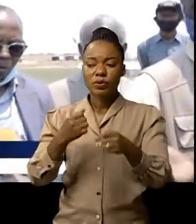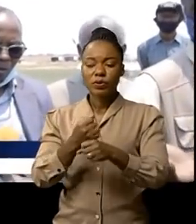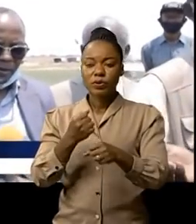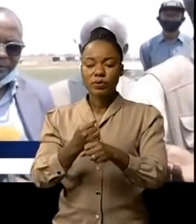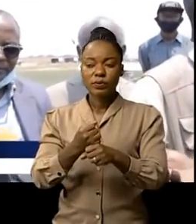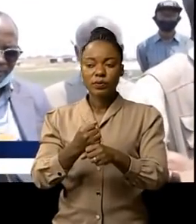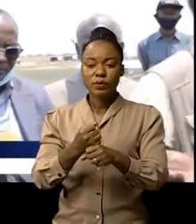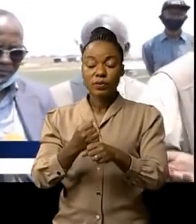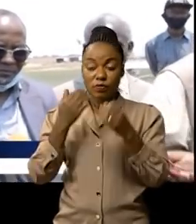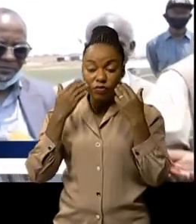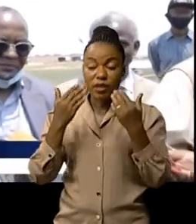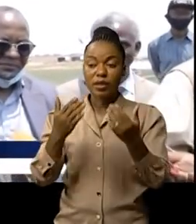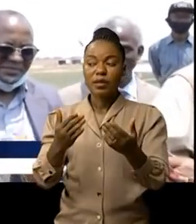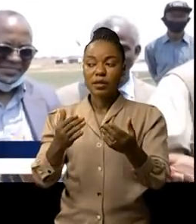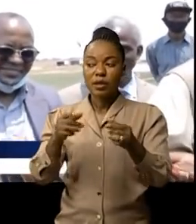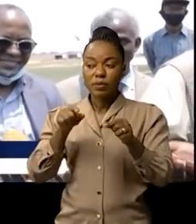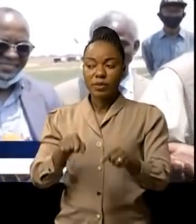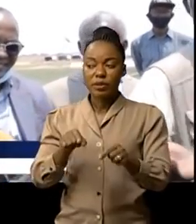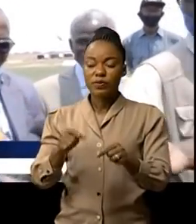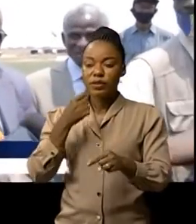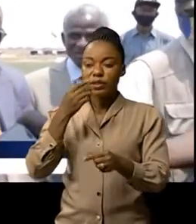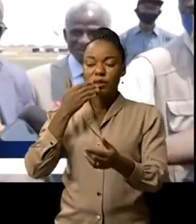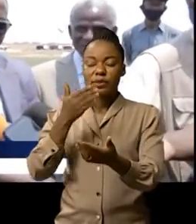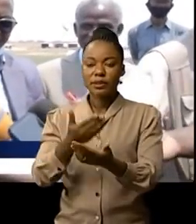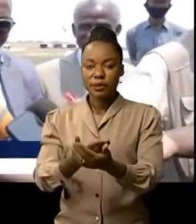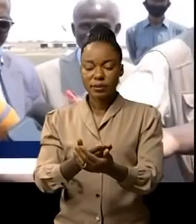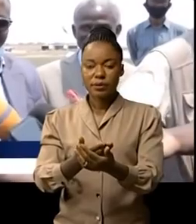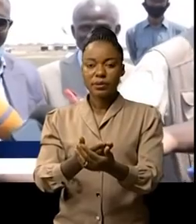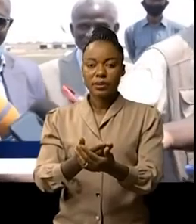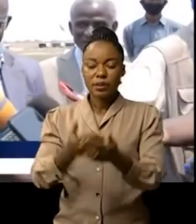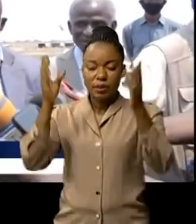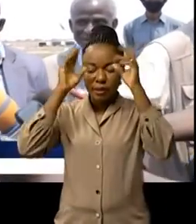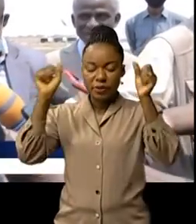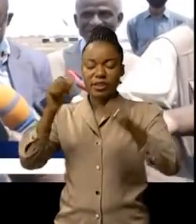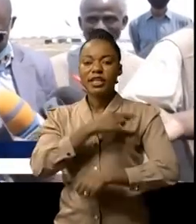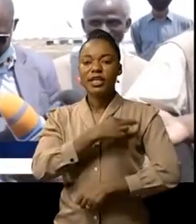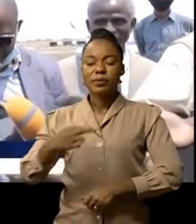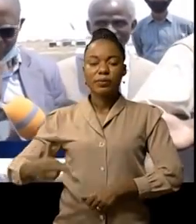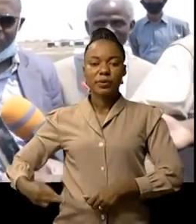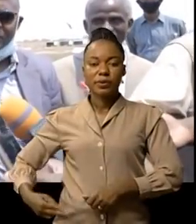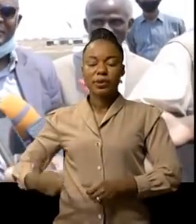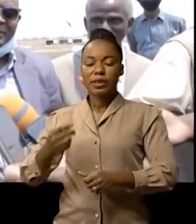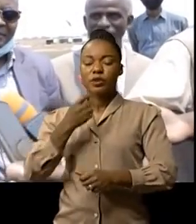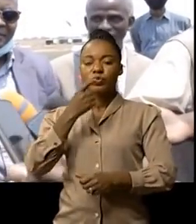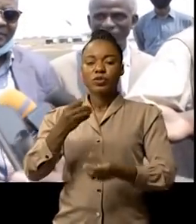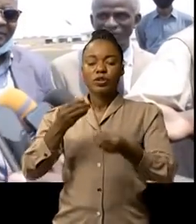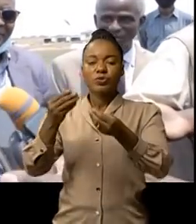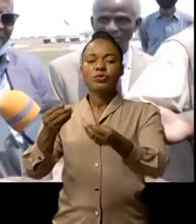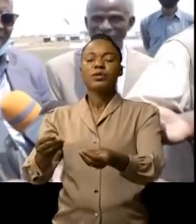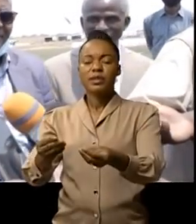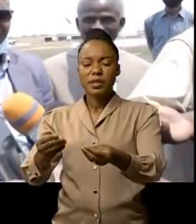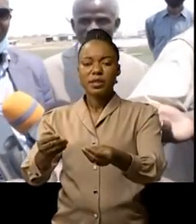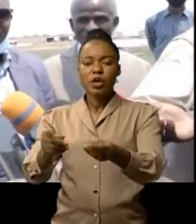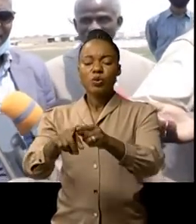et donc à ce stade ici je veux d'abord remercier le président de République qui nous a fait demander de le faire